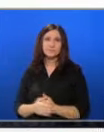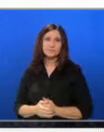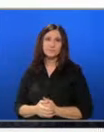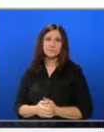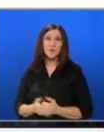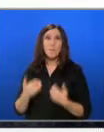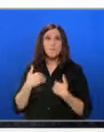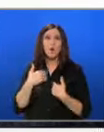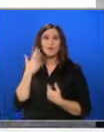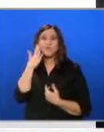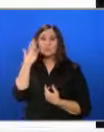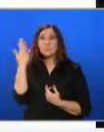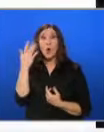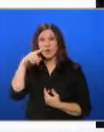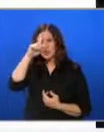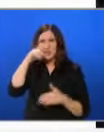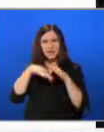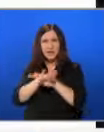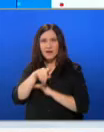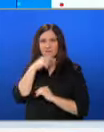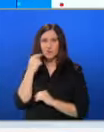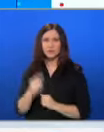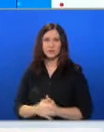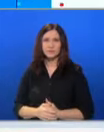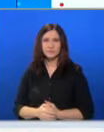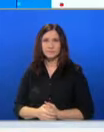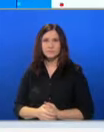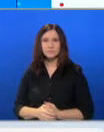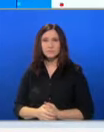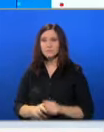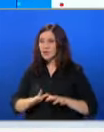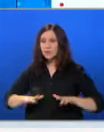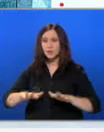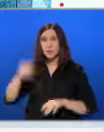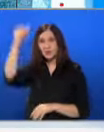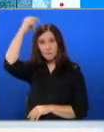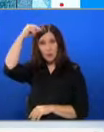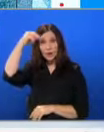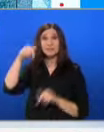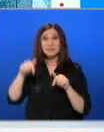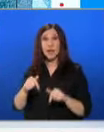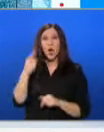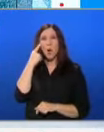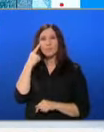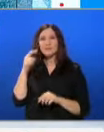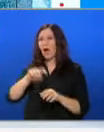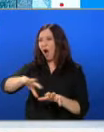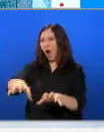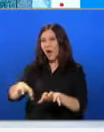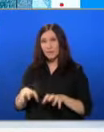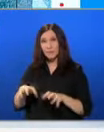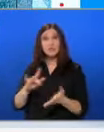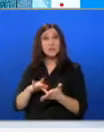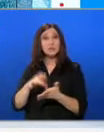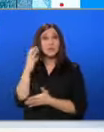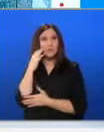Моята теория, кога с се укрива в Русия. На територията на България сме сега. Опит за гръбеш в центъра